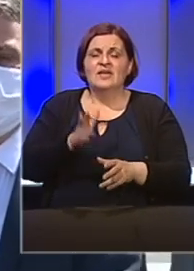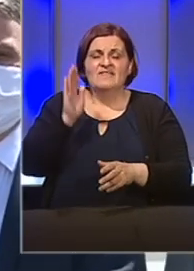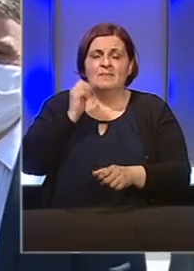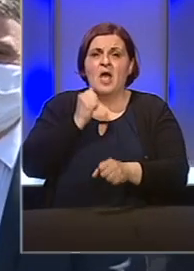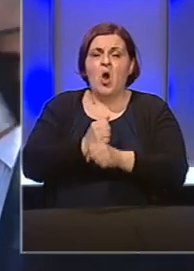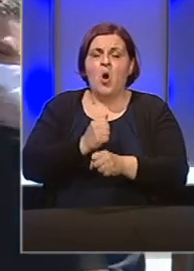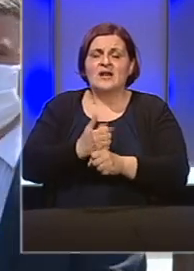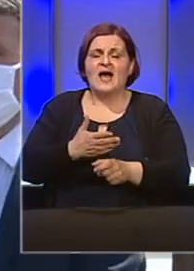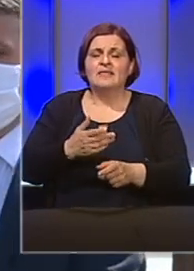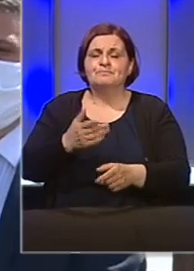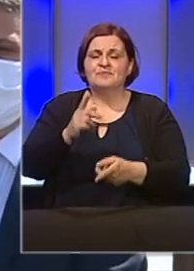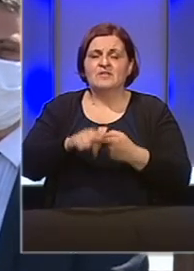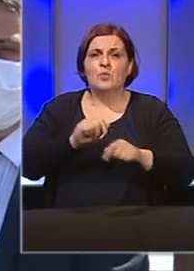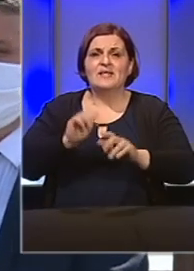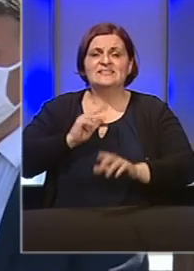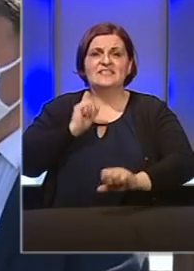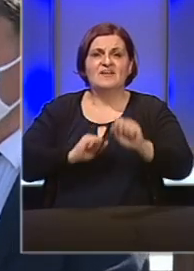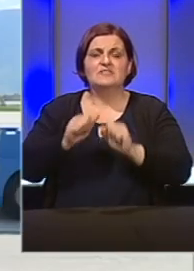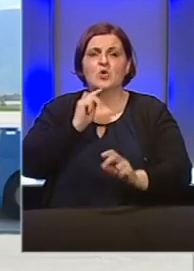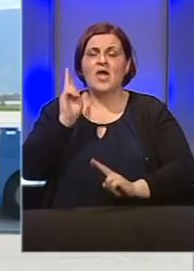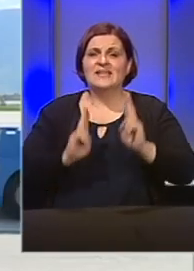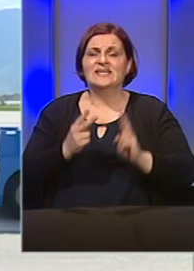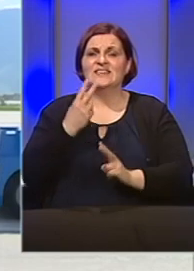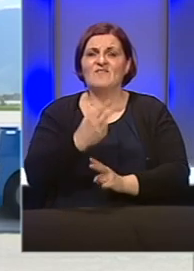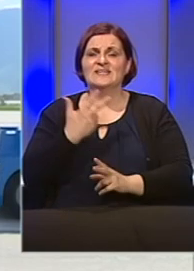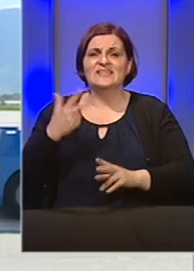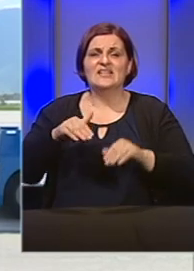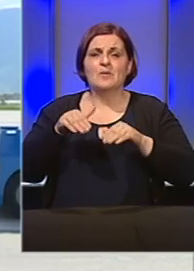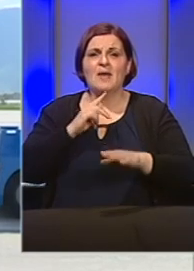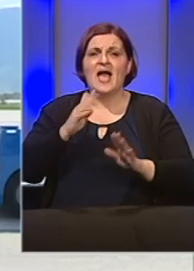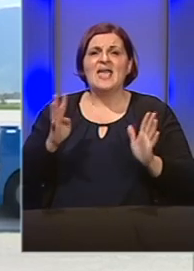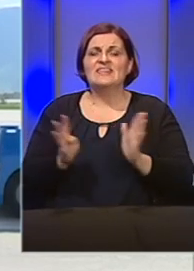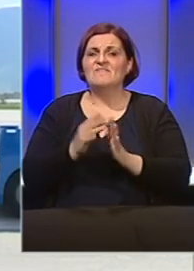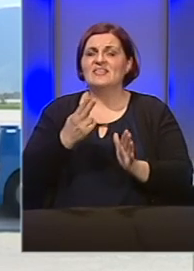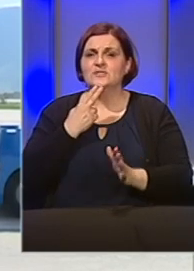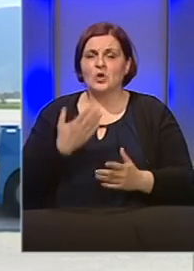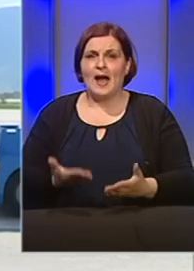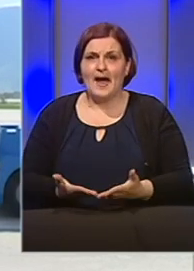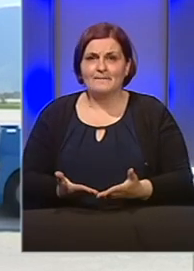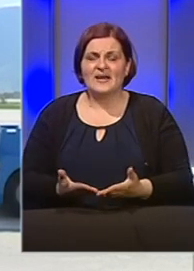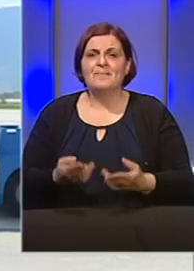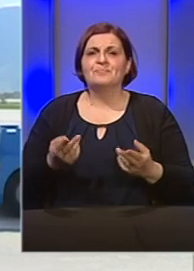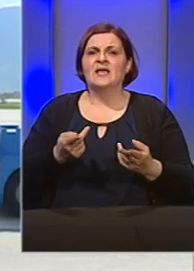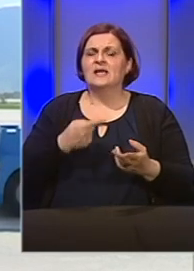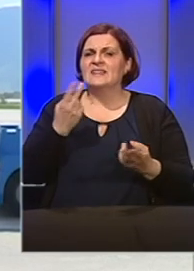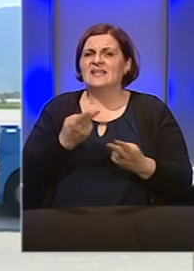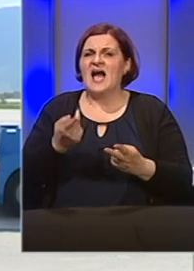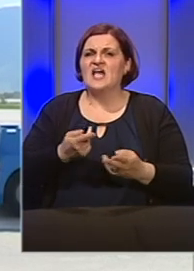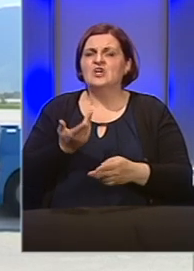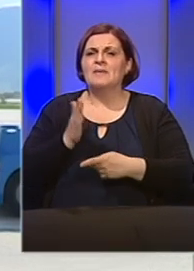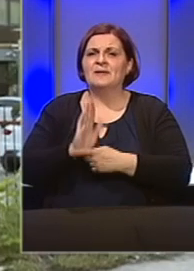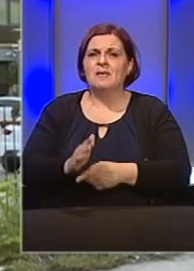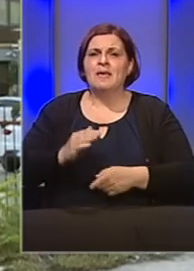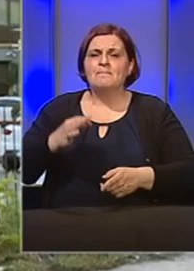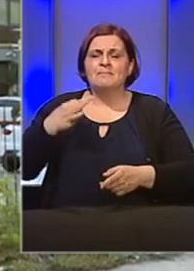radu Federalne uprave civilne zaštite, koje je vlada razmatrala 23. maja i 19. aprila. Traže, kako su kazali, prisutstvo